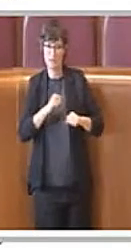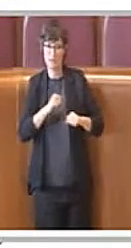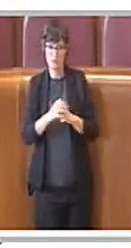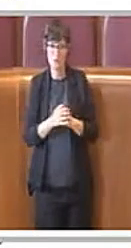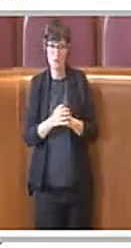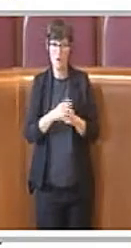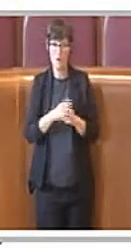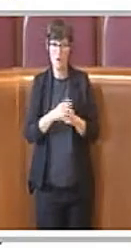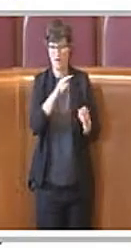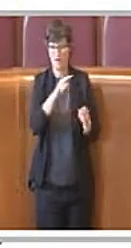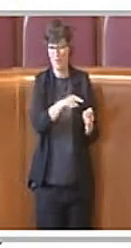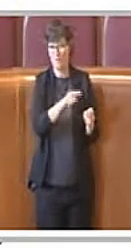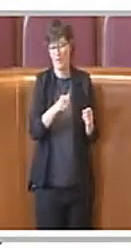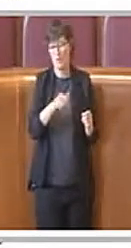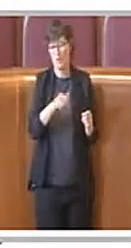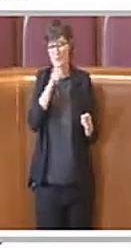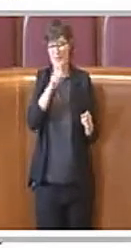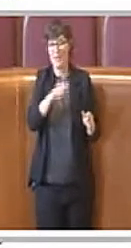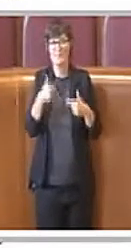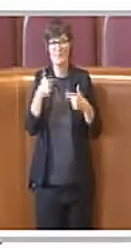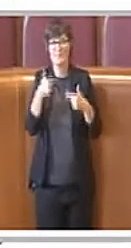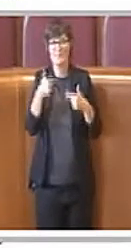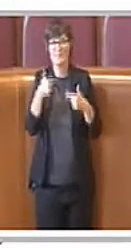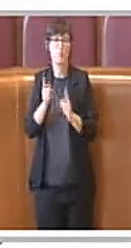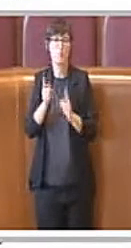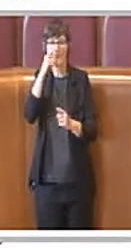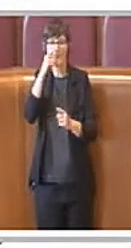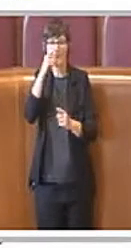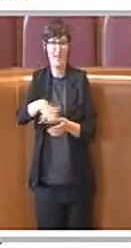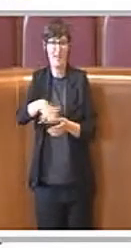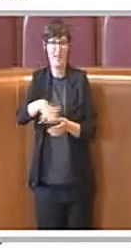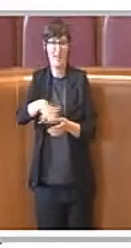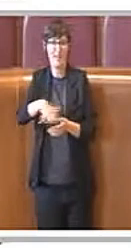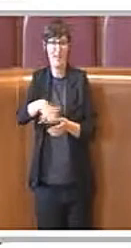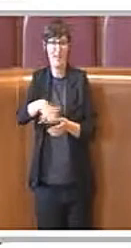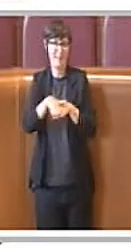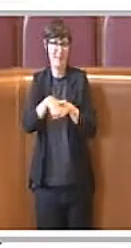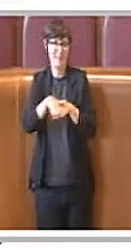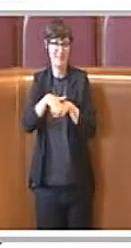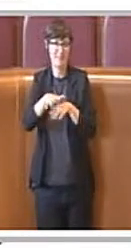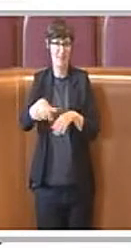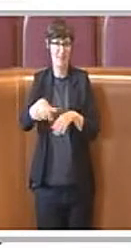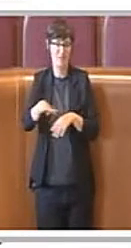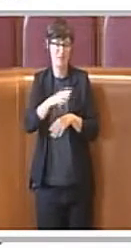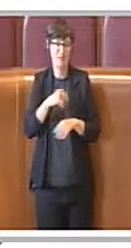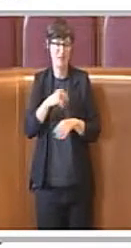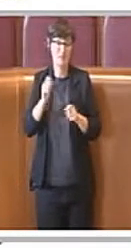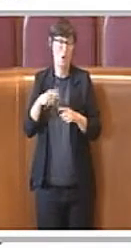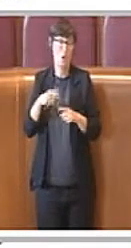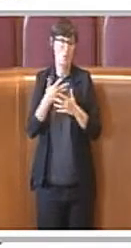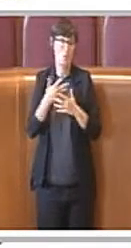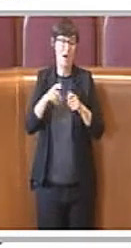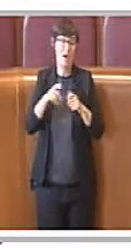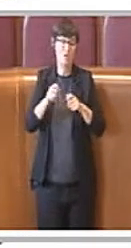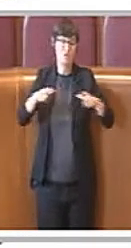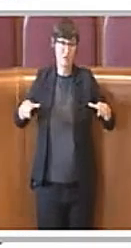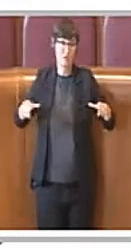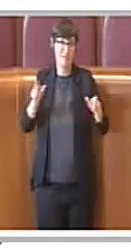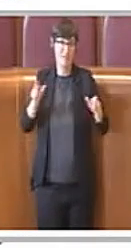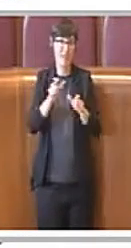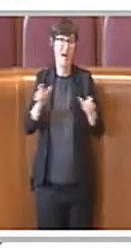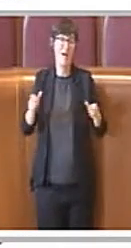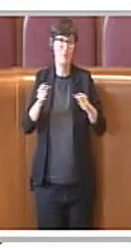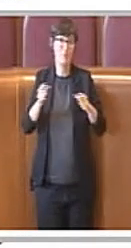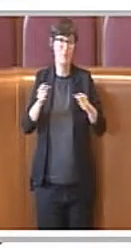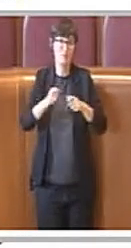realizzazione delle politiche a questi destinate. Tra l'altro, in considerazione dell'elevato numero di residenti e della complessità del territorio di